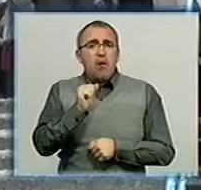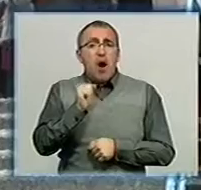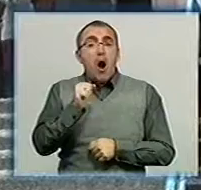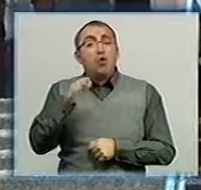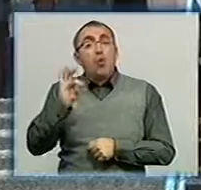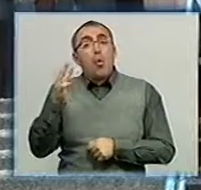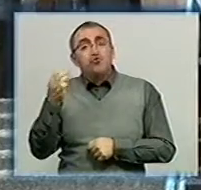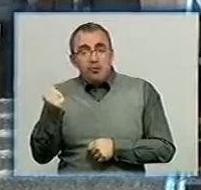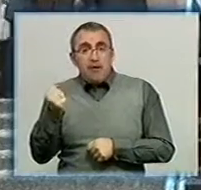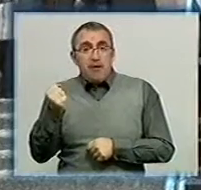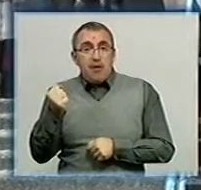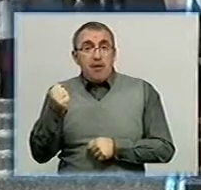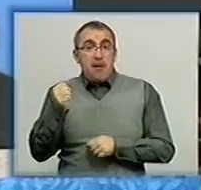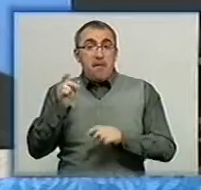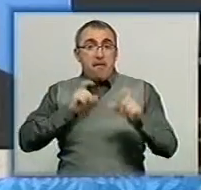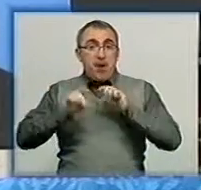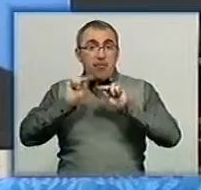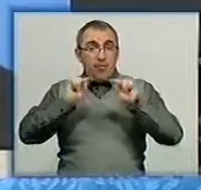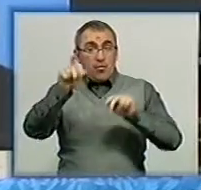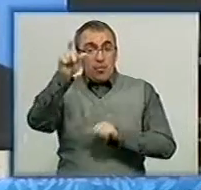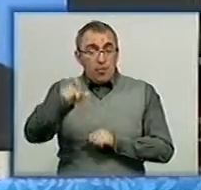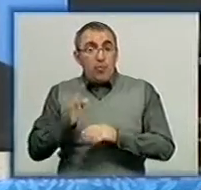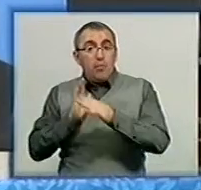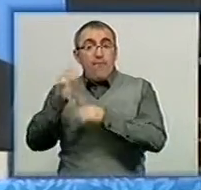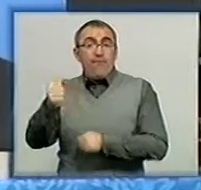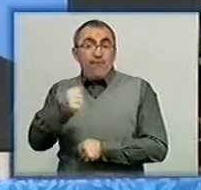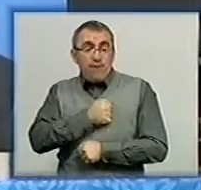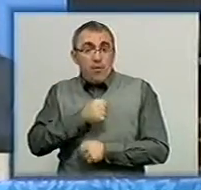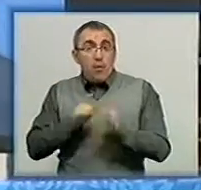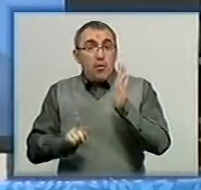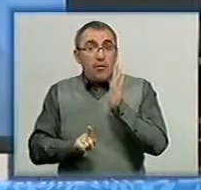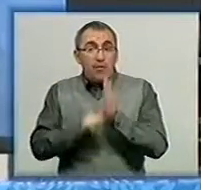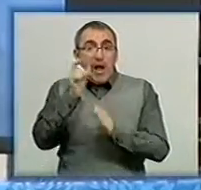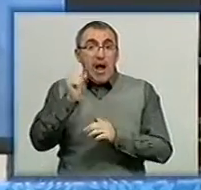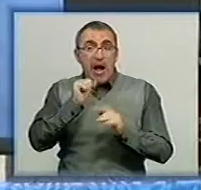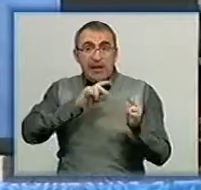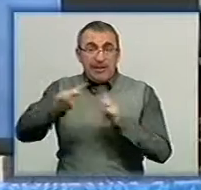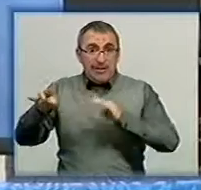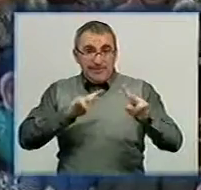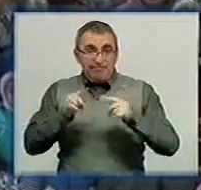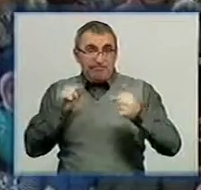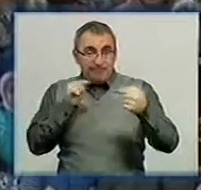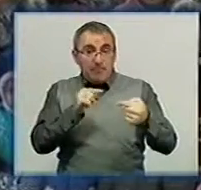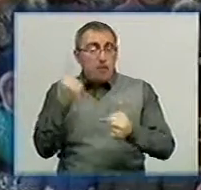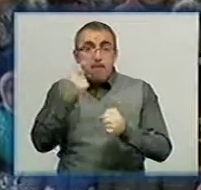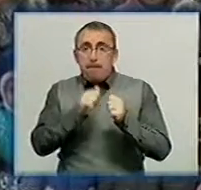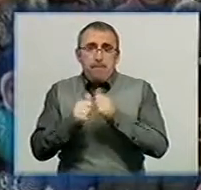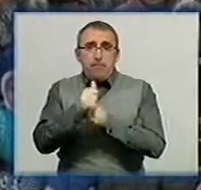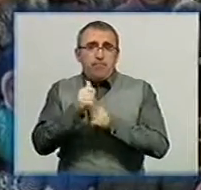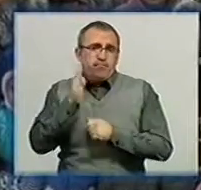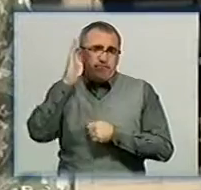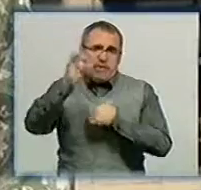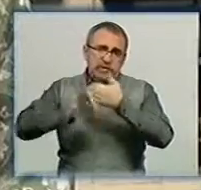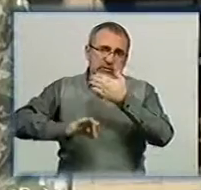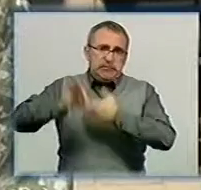Після закінчення педуніверситету Анатолій Бузуляк пішов у військові. Коли ж почалася антитерористична операція, одним з перших вирушив воювати на